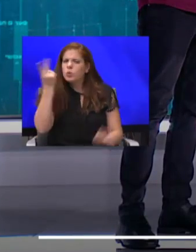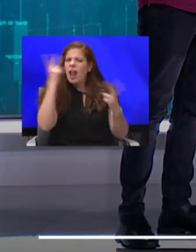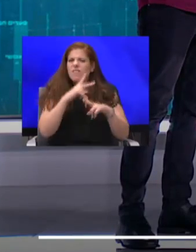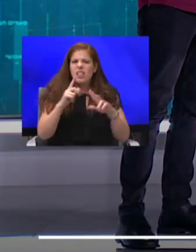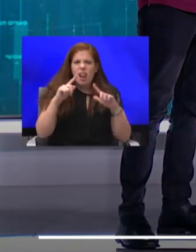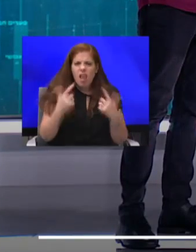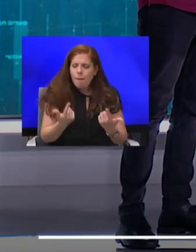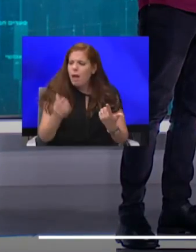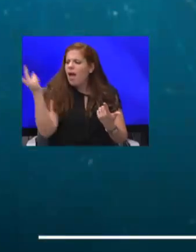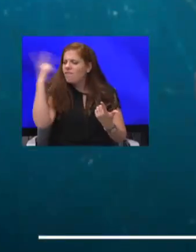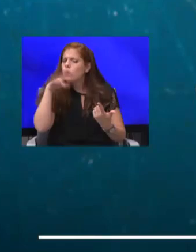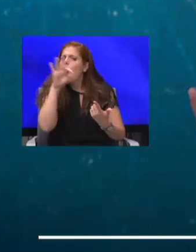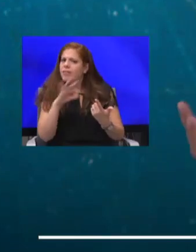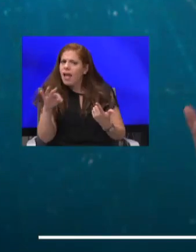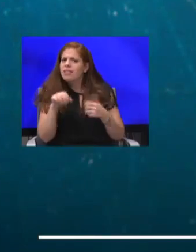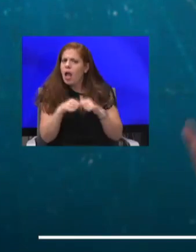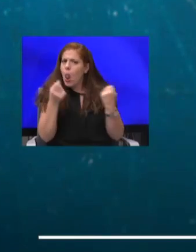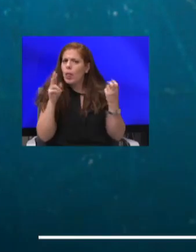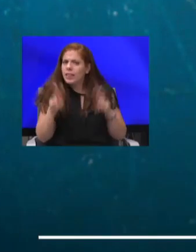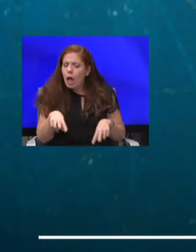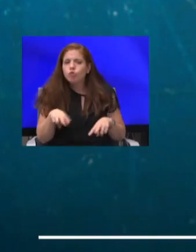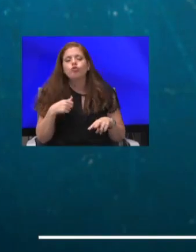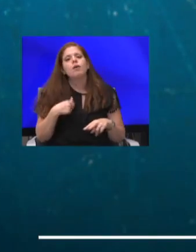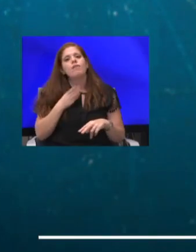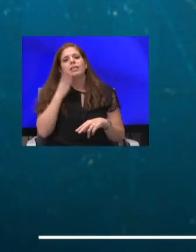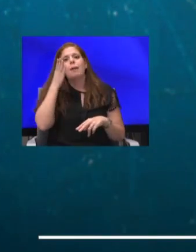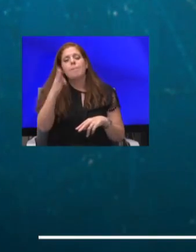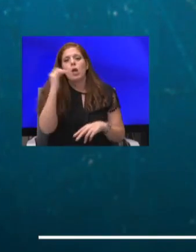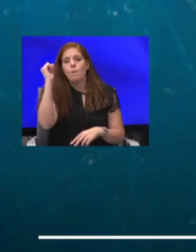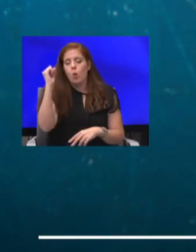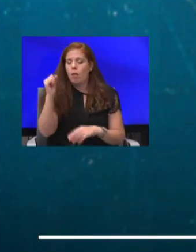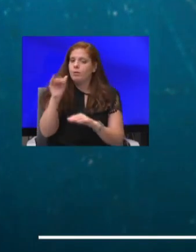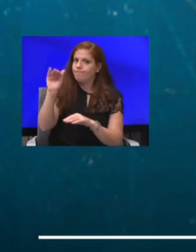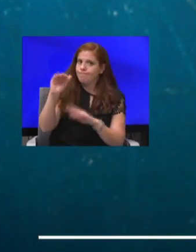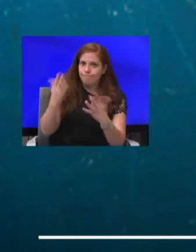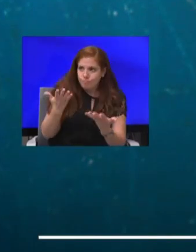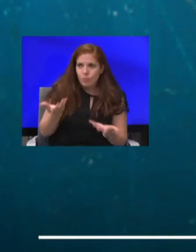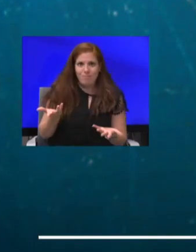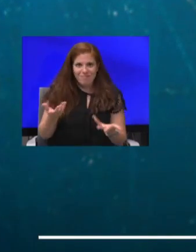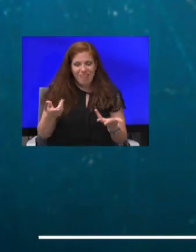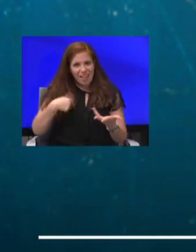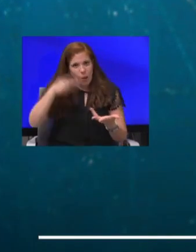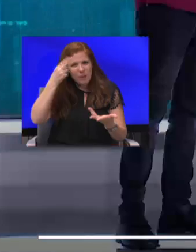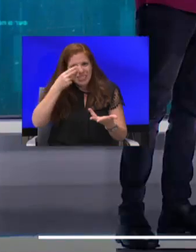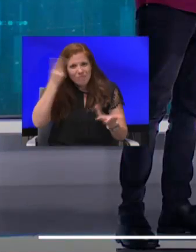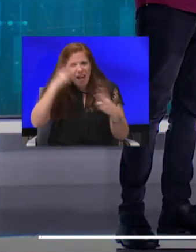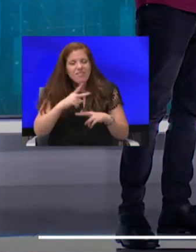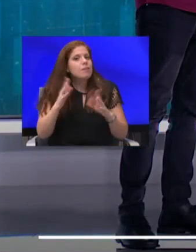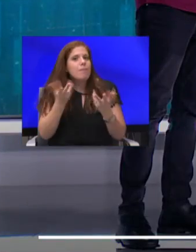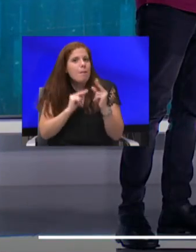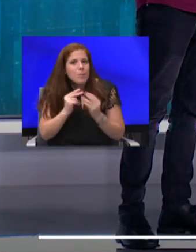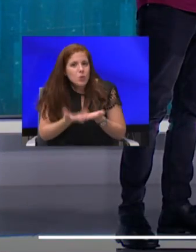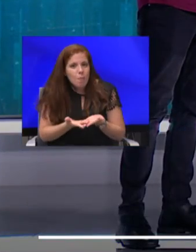תקלות. ואז פנינו לביטוח הלאומי ואמרנו להם, חבר'ה, אנחנו נסים להבין בכמה מדובר, שים לב, 1